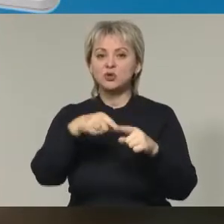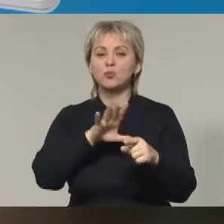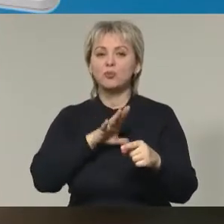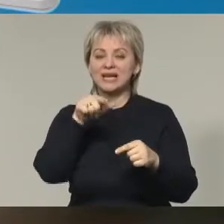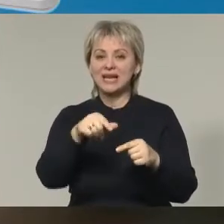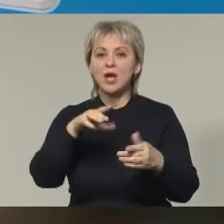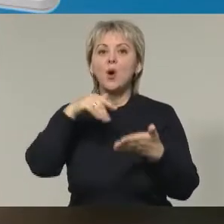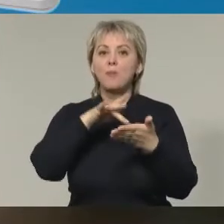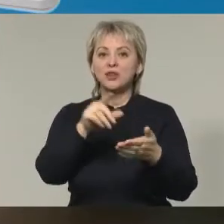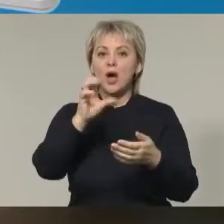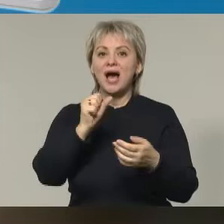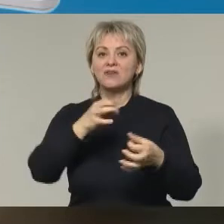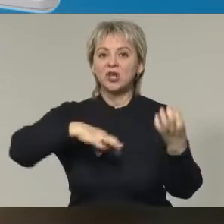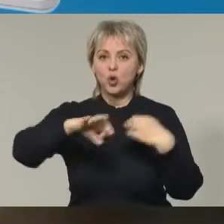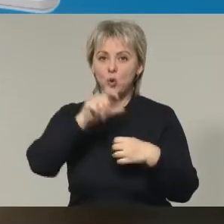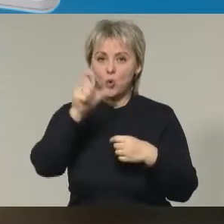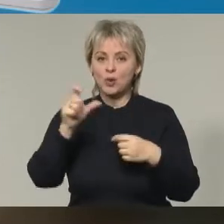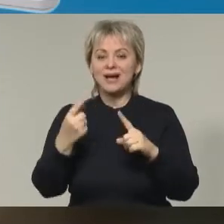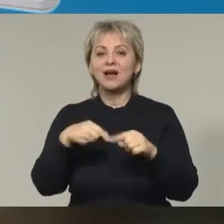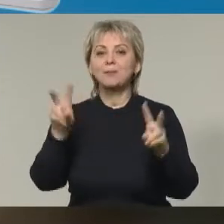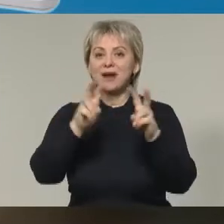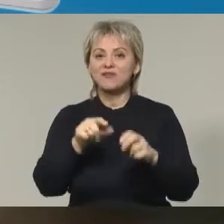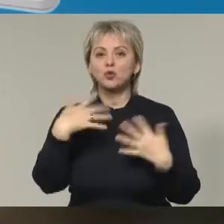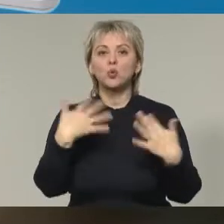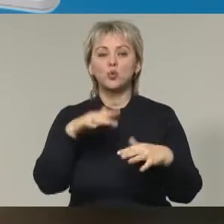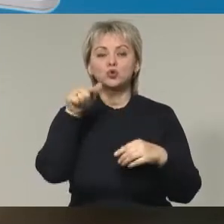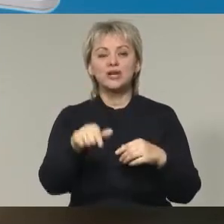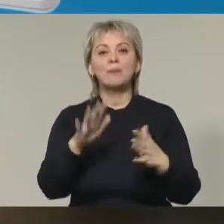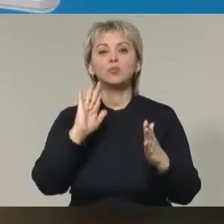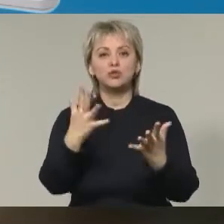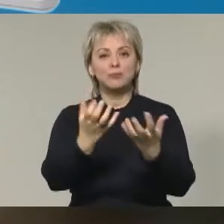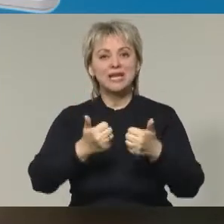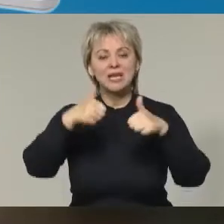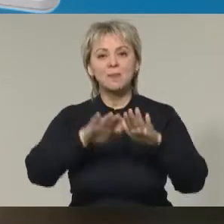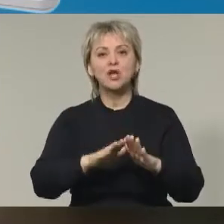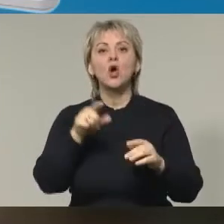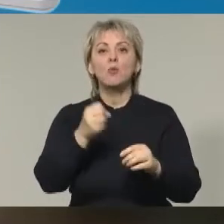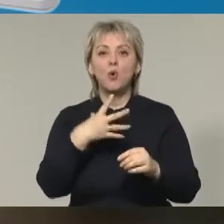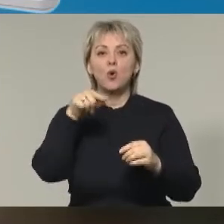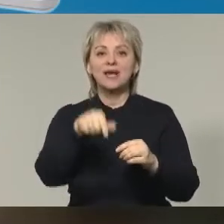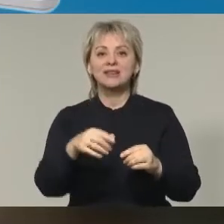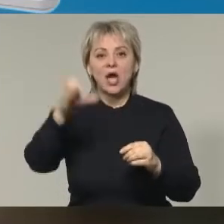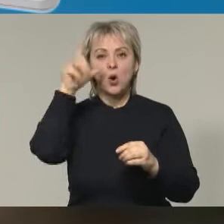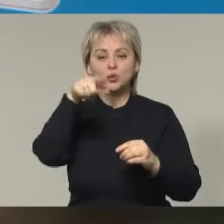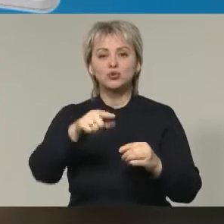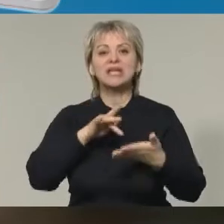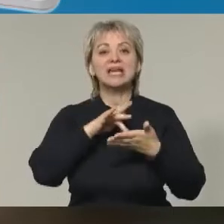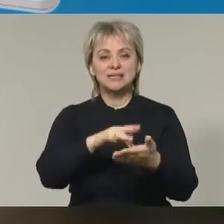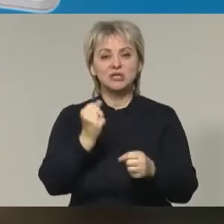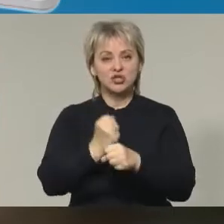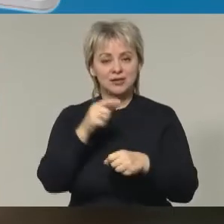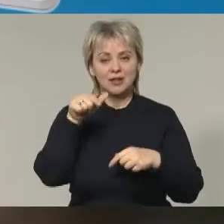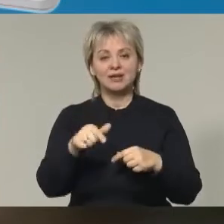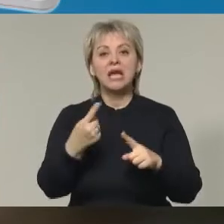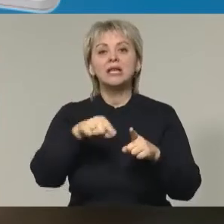подводным археологам. И мы уже будем принимать решения по организации научной археологической экспедиции.